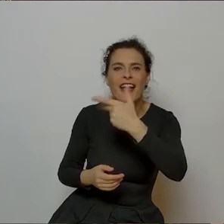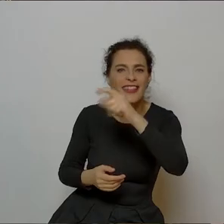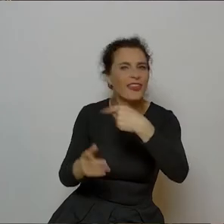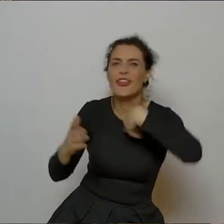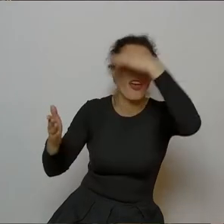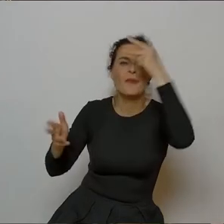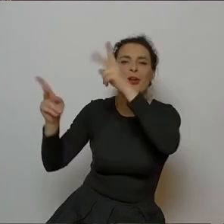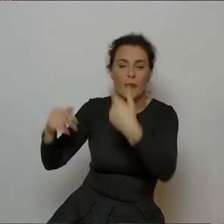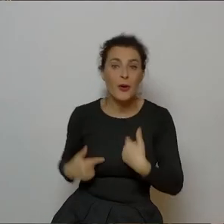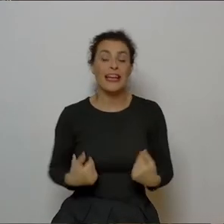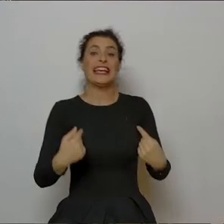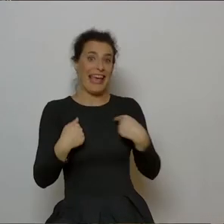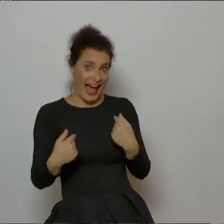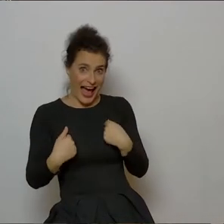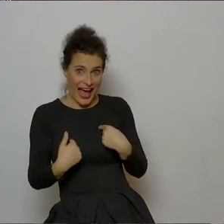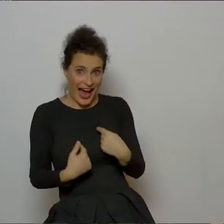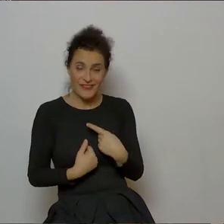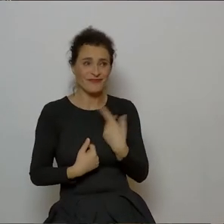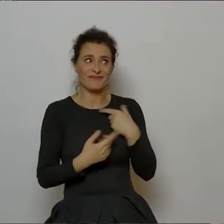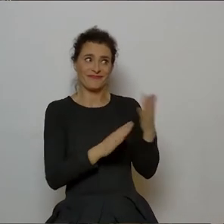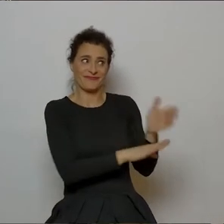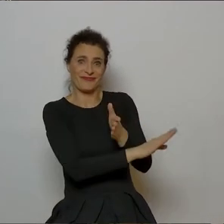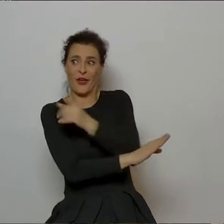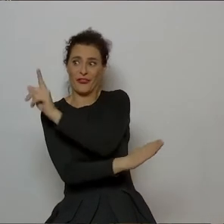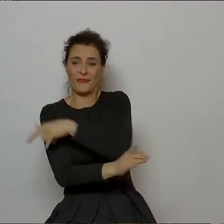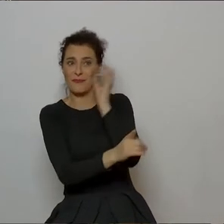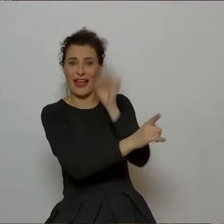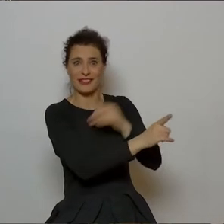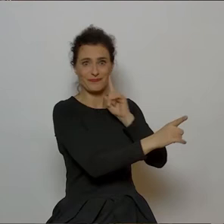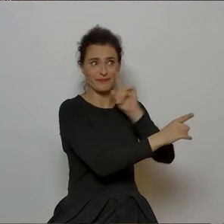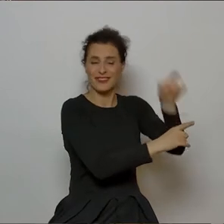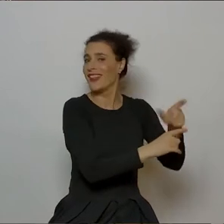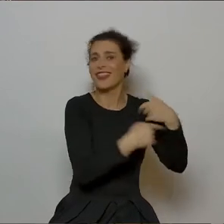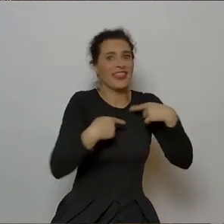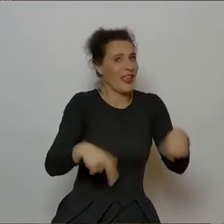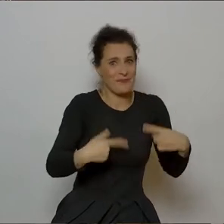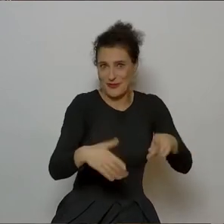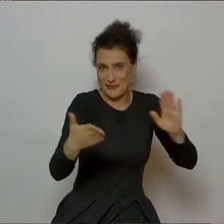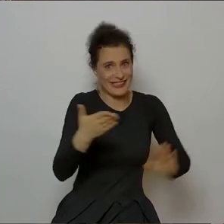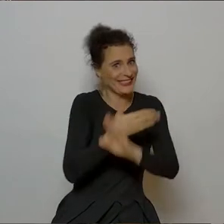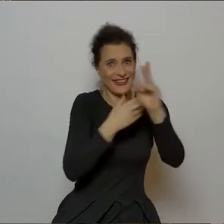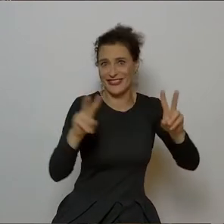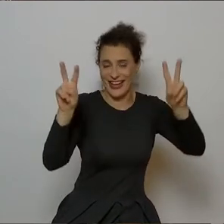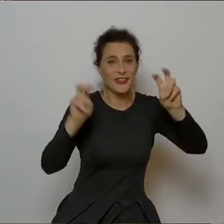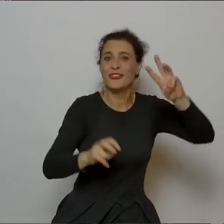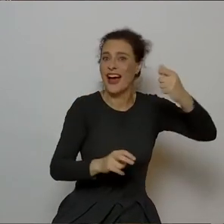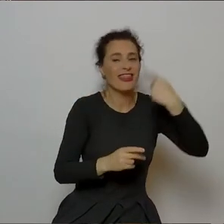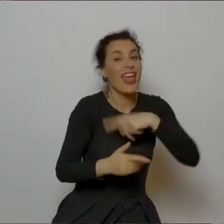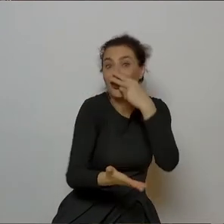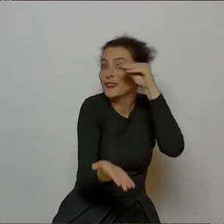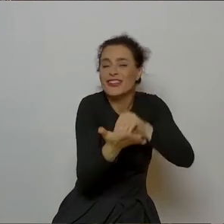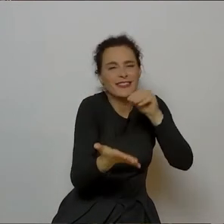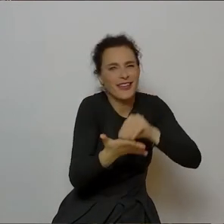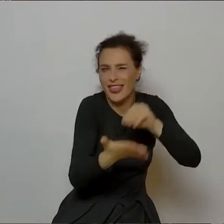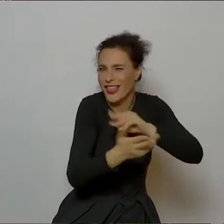Ja, w przeciwieństwie do pozostałych panelistów, nie brałem udziału w przedstawieniu Wanda. Nawet nie mam żadnych doświadczeń,